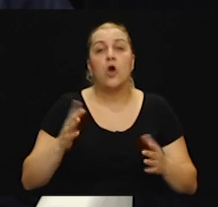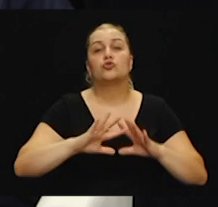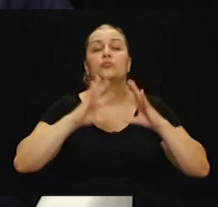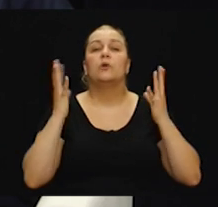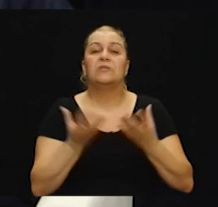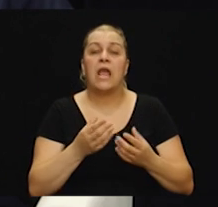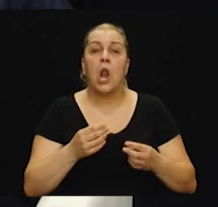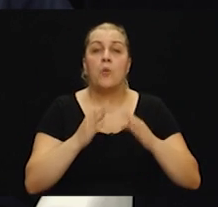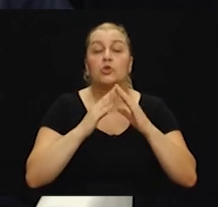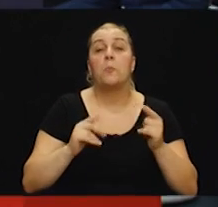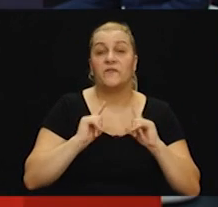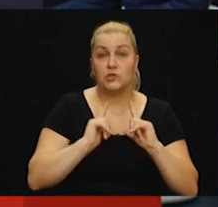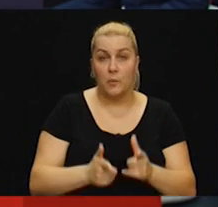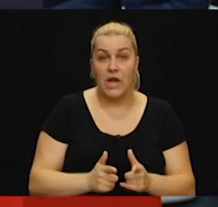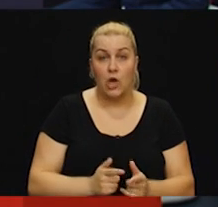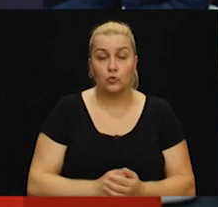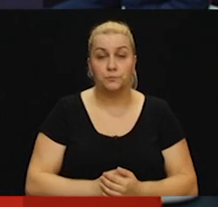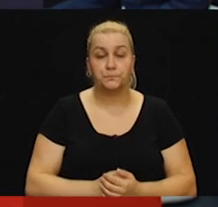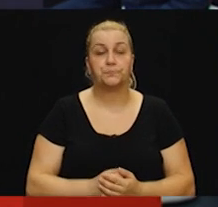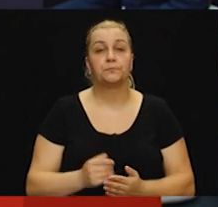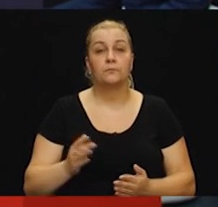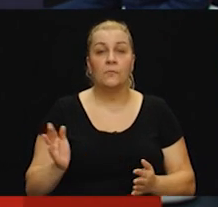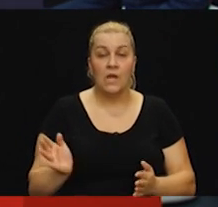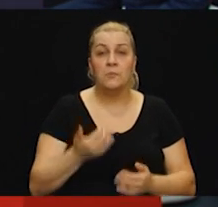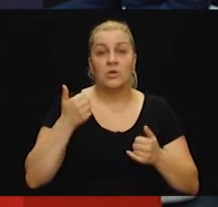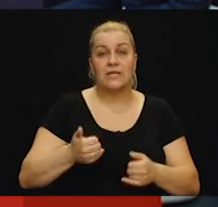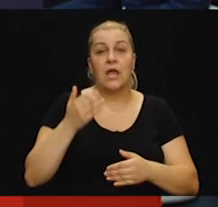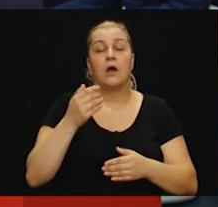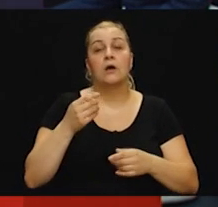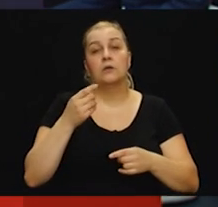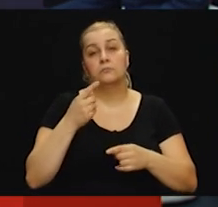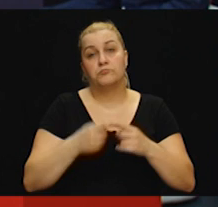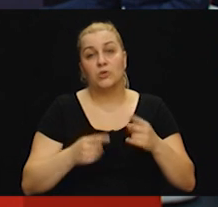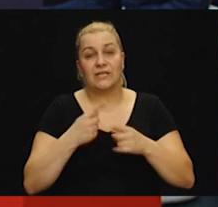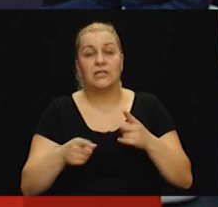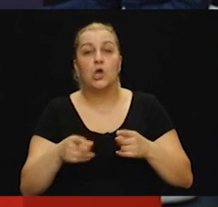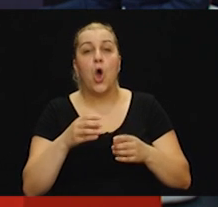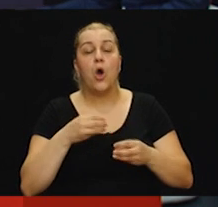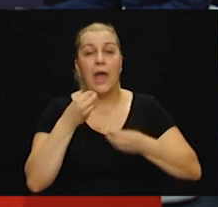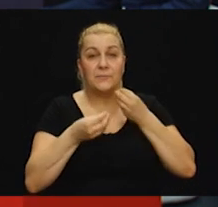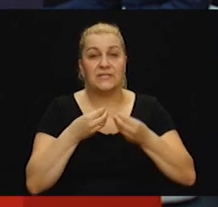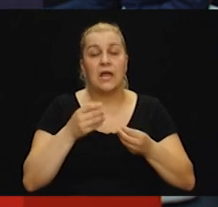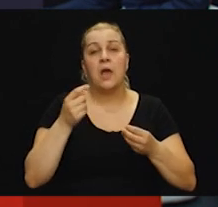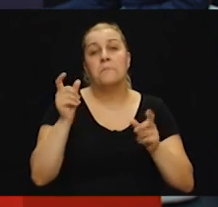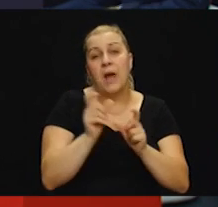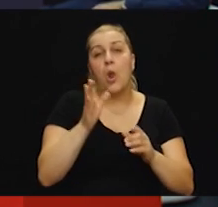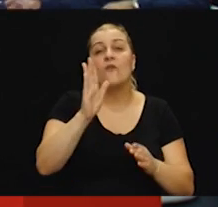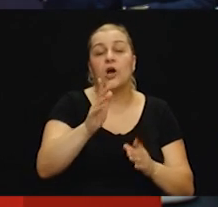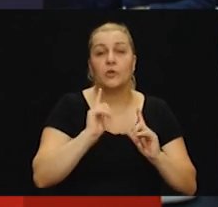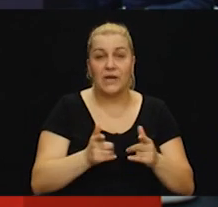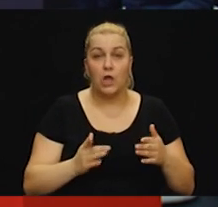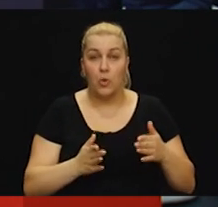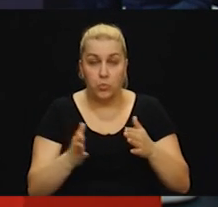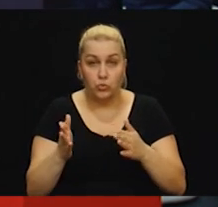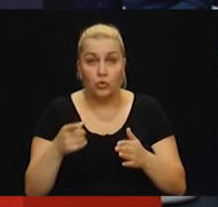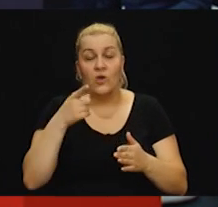bili u cijelom domojskom ratu. Ronald, ajmo sad u posljednju trčine misije kratko, nešto malo je u vašem ratnom putu. Dalje vi ste